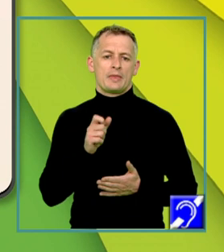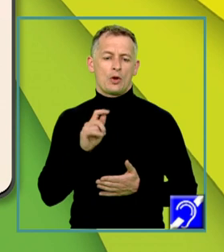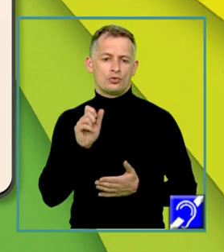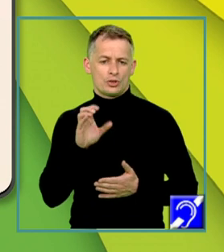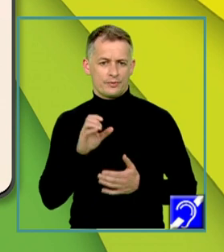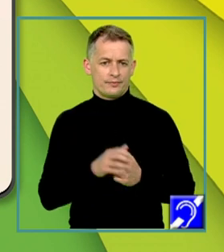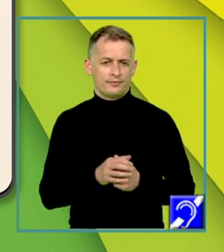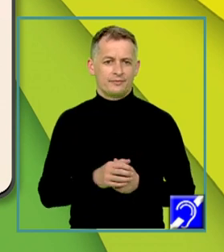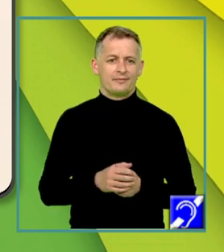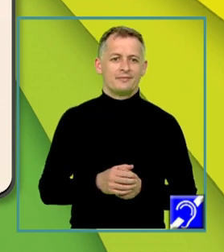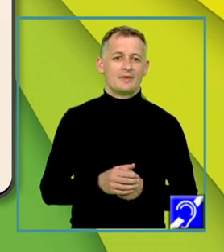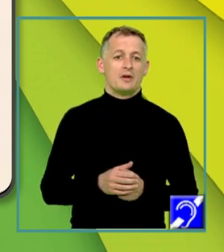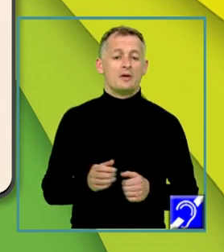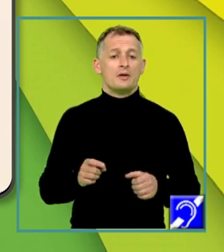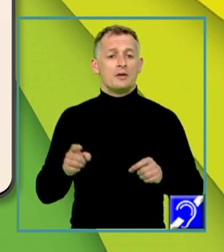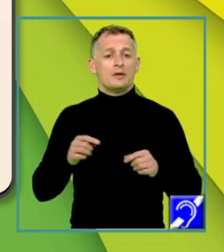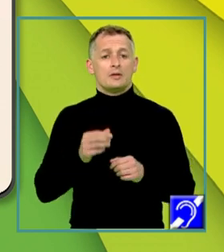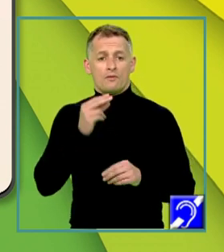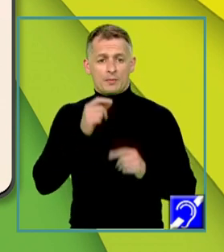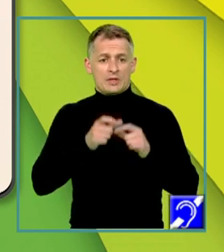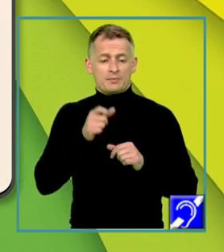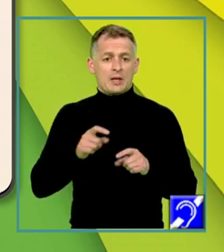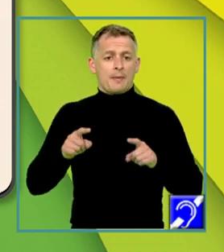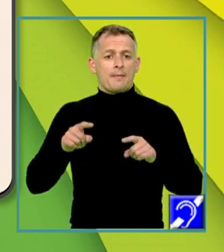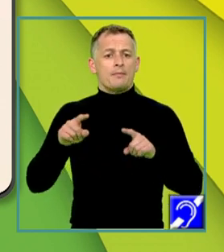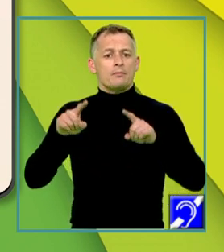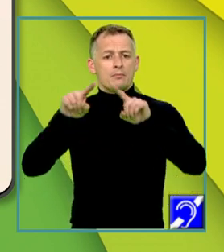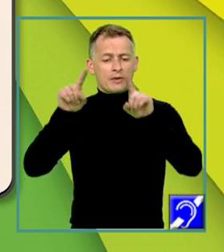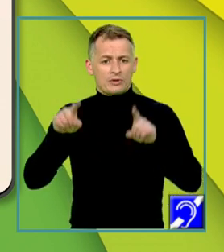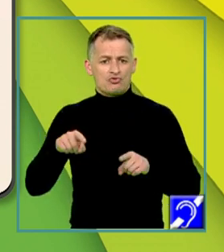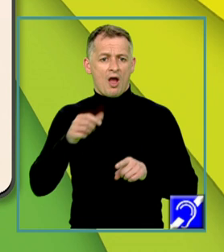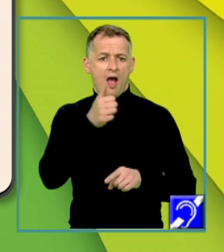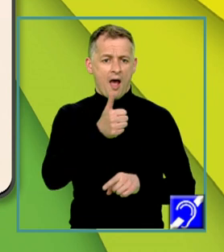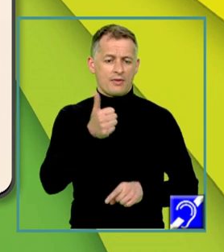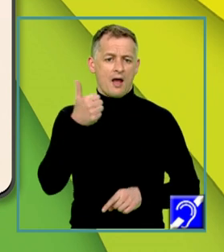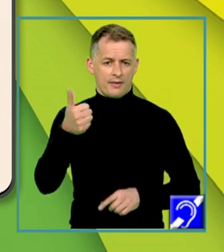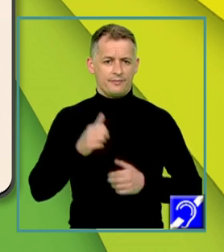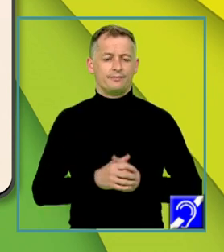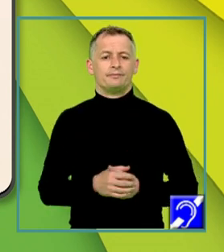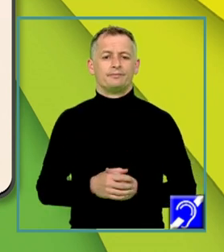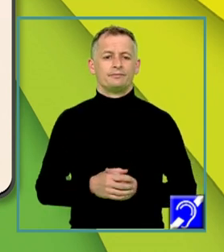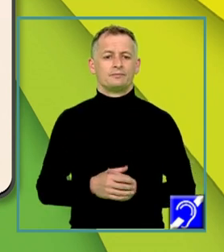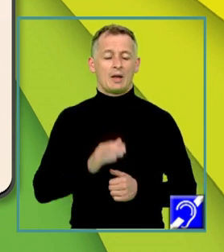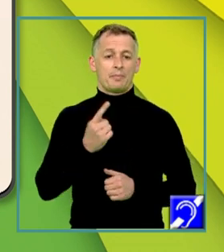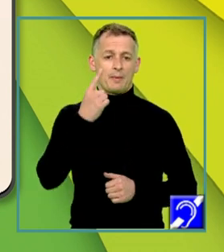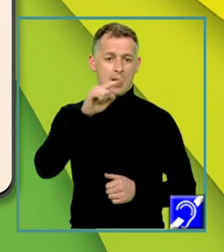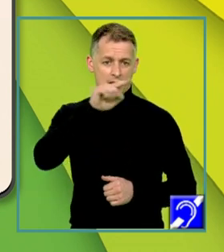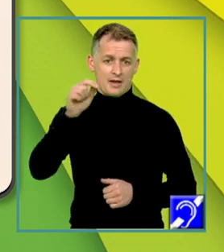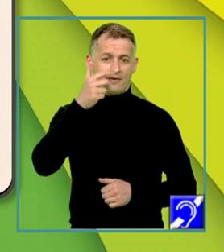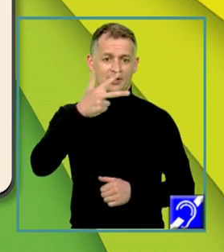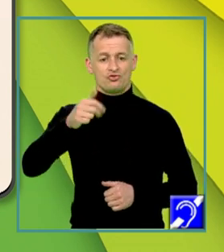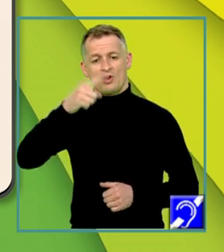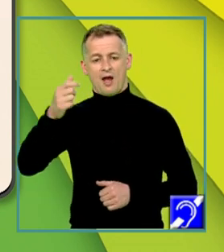A de A o matrice pătratică de ordinul al doilea, ce are pe prima linie elementele 3 și A